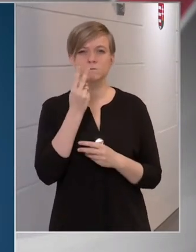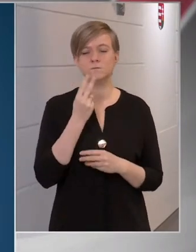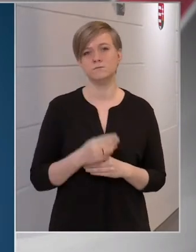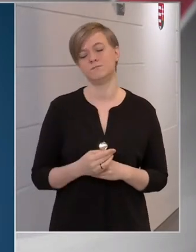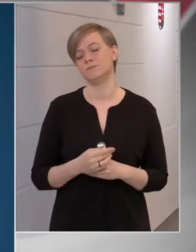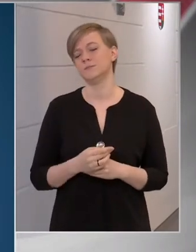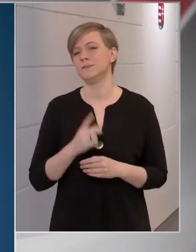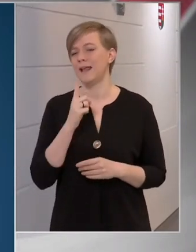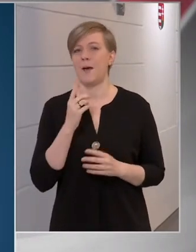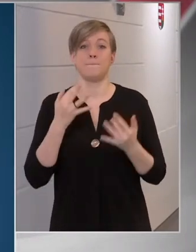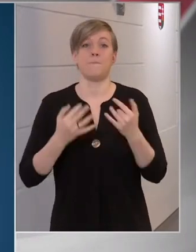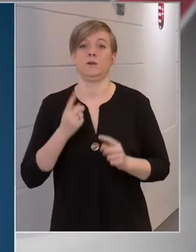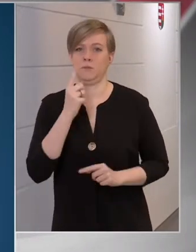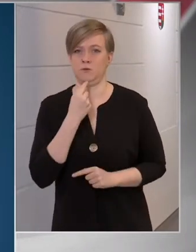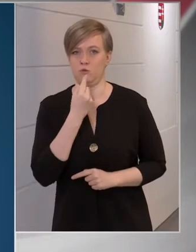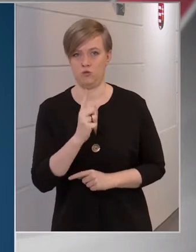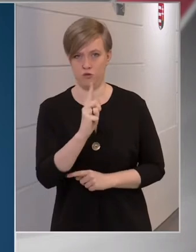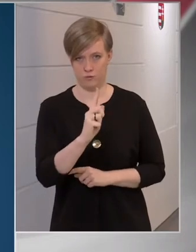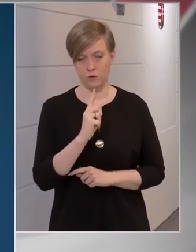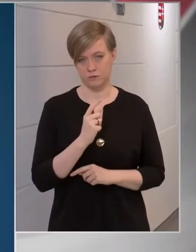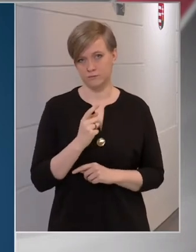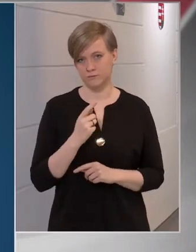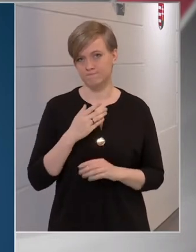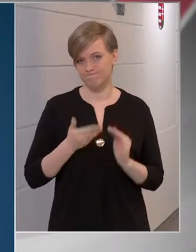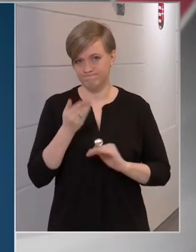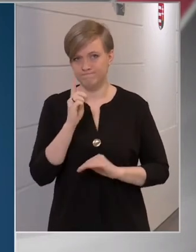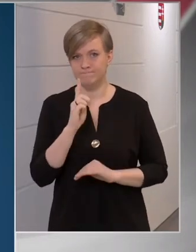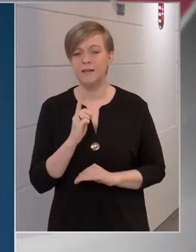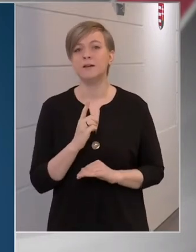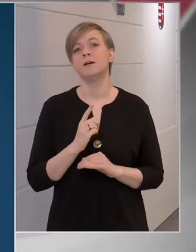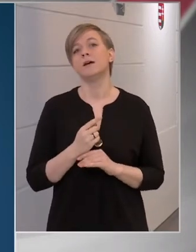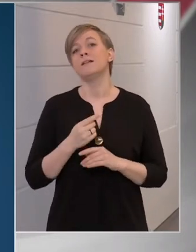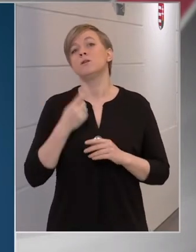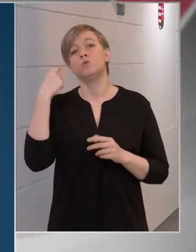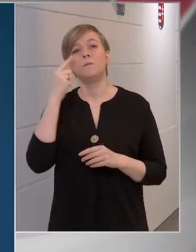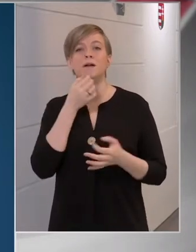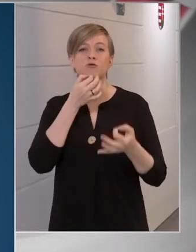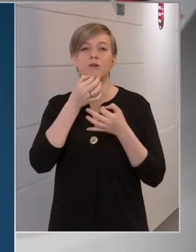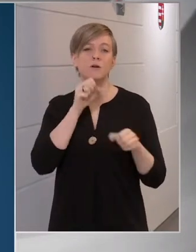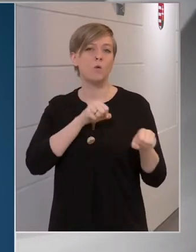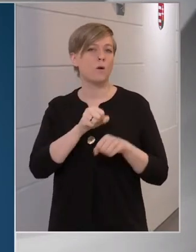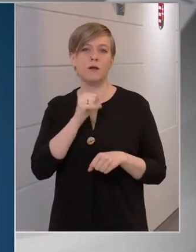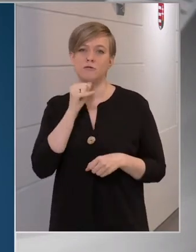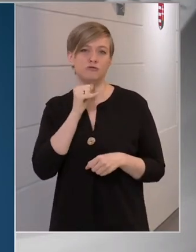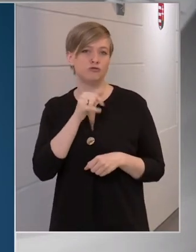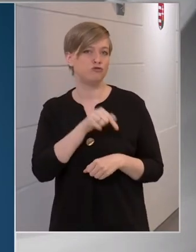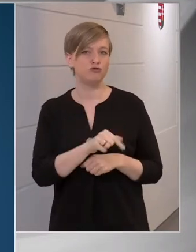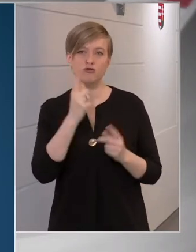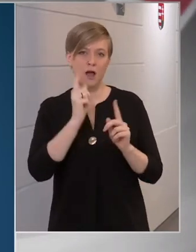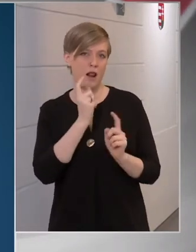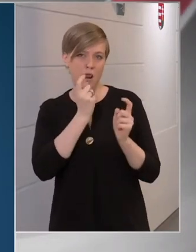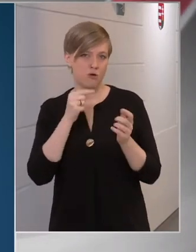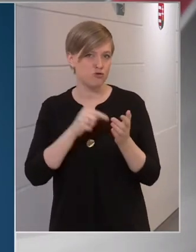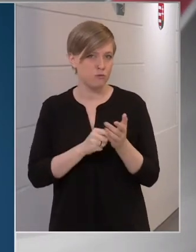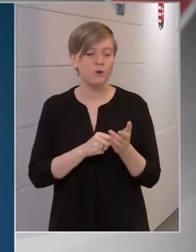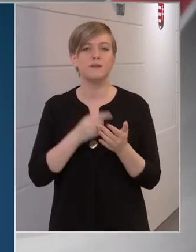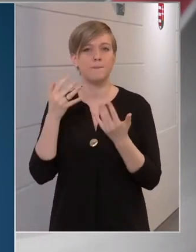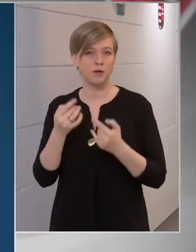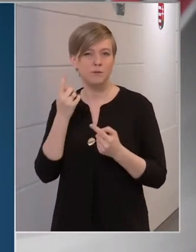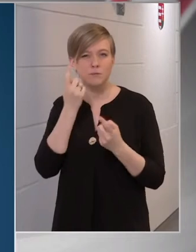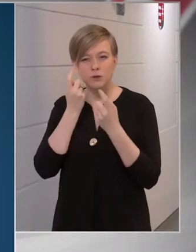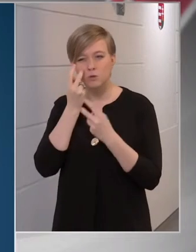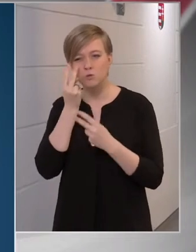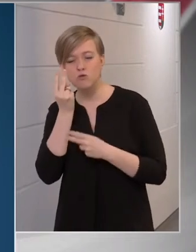hangsúlyozom, hogy a matematikusok feltételezése a kormánynak tudományos kérdésekben nincsen álláspontja, de a matematikusok